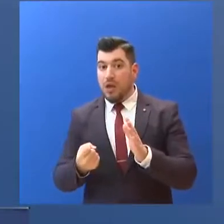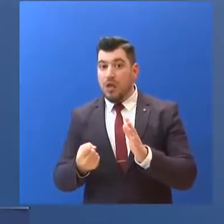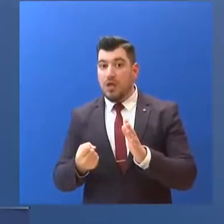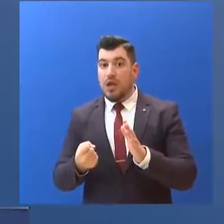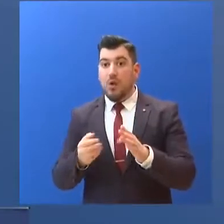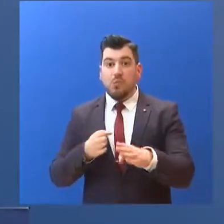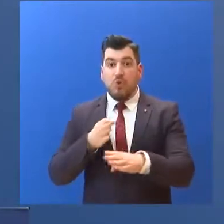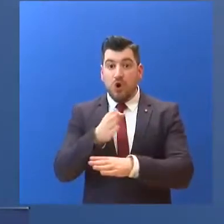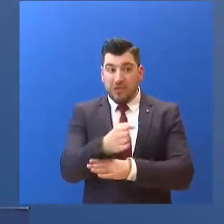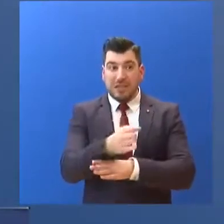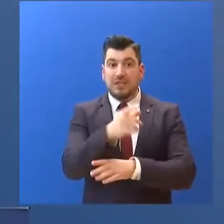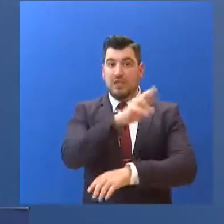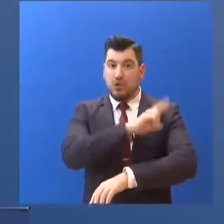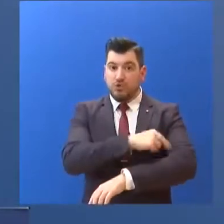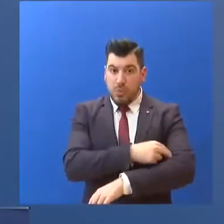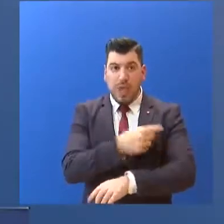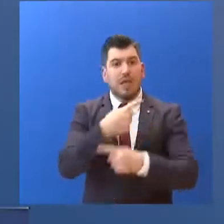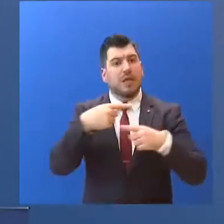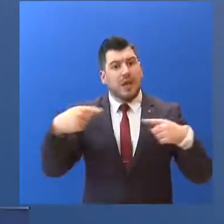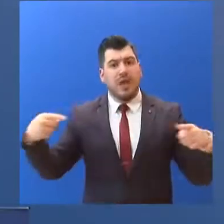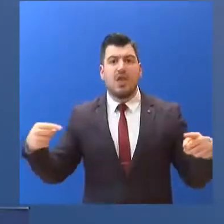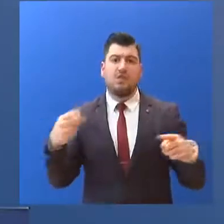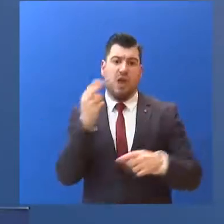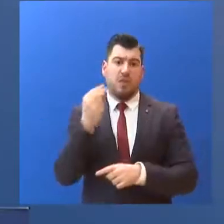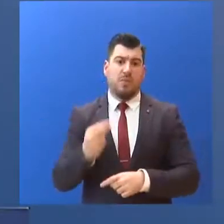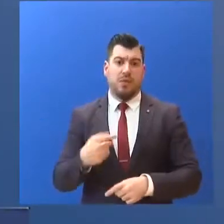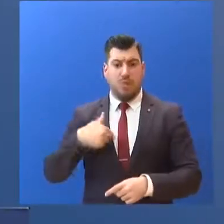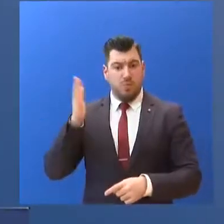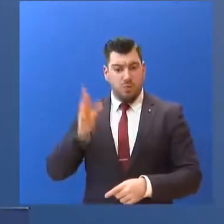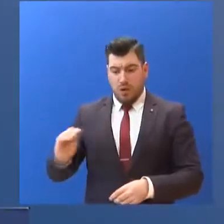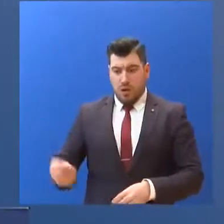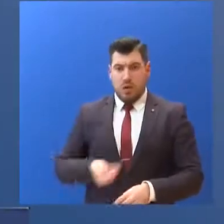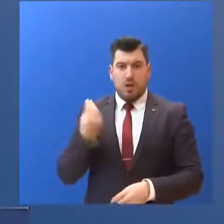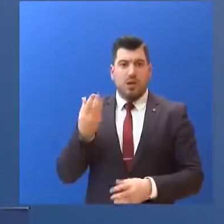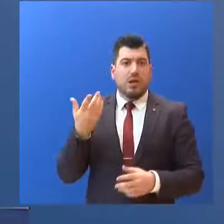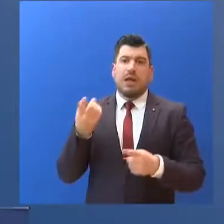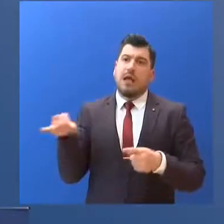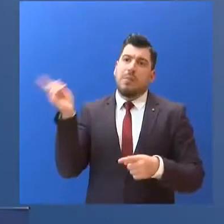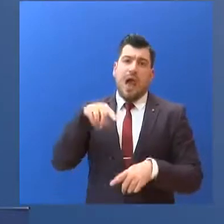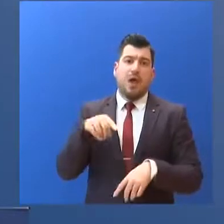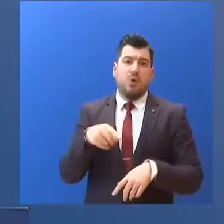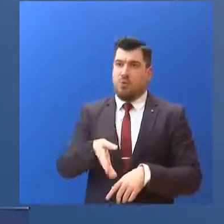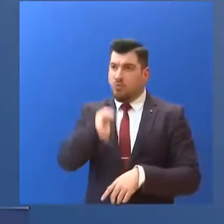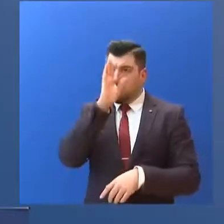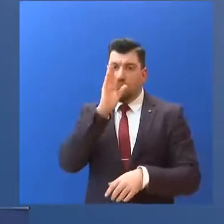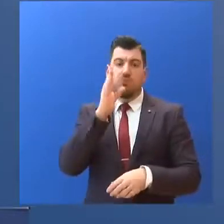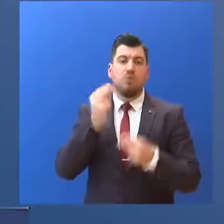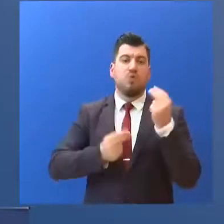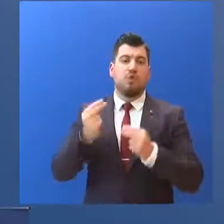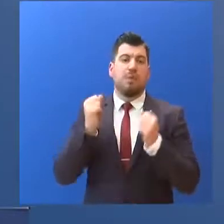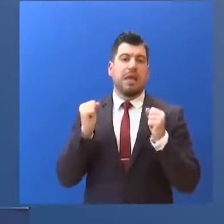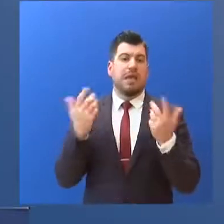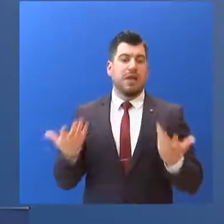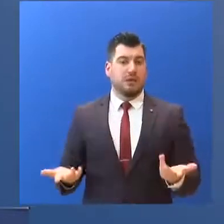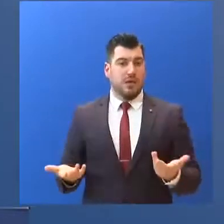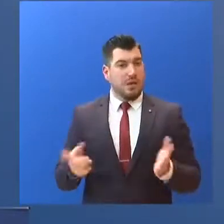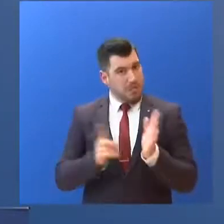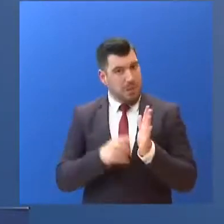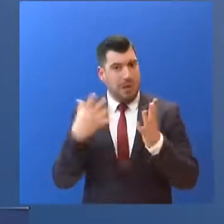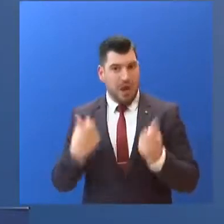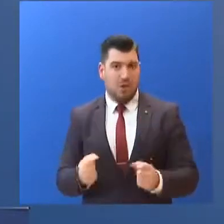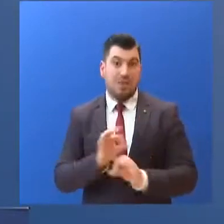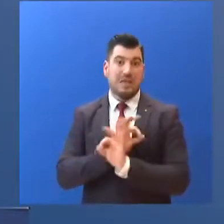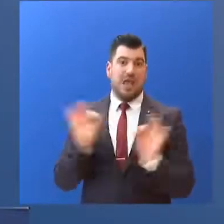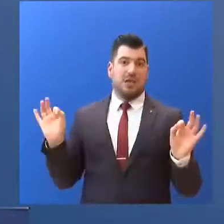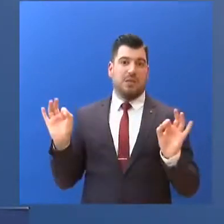προβλήματα υγείας που ενδεχομένως έχουν... και για άλλα ζητήματα. Επομένως, η ένταξη, ιδίως της πρωτοβάθμιας φροντίδας υγείας... στον εθνικό σχεδιασμό,